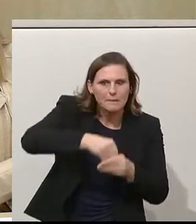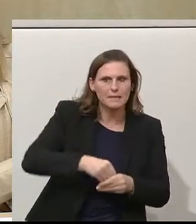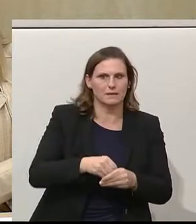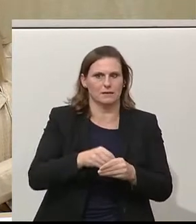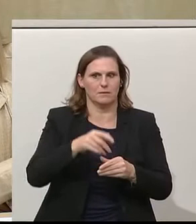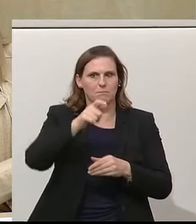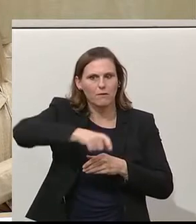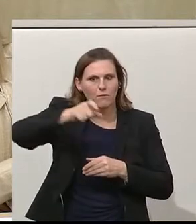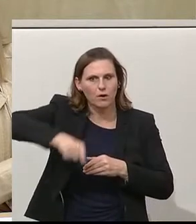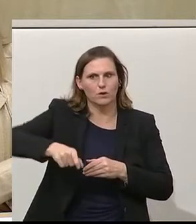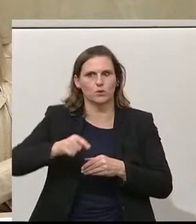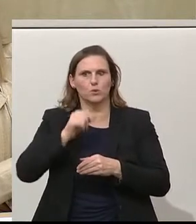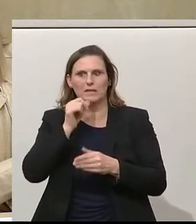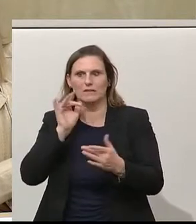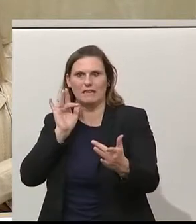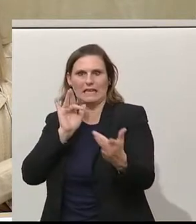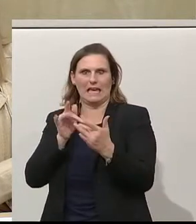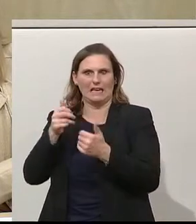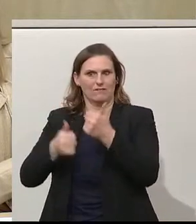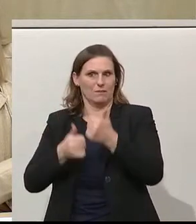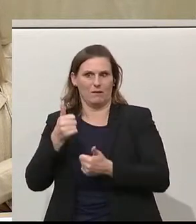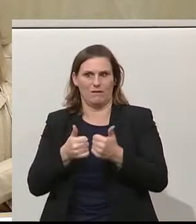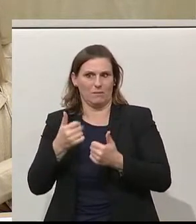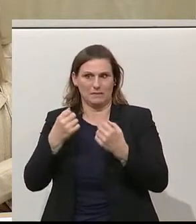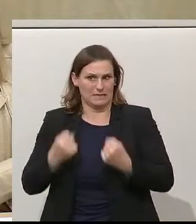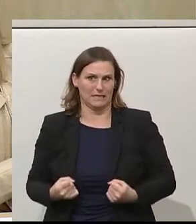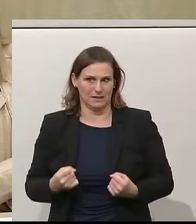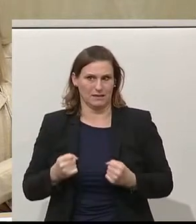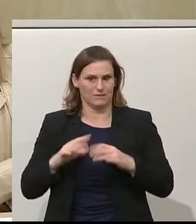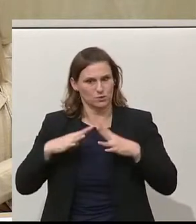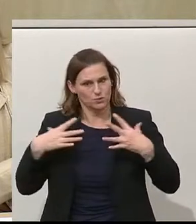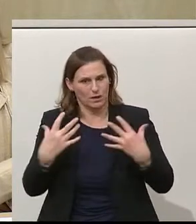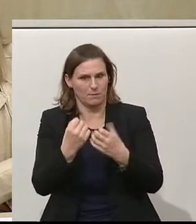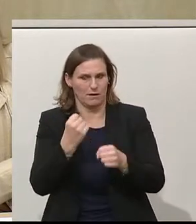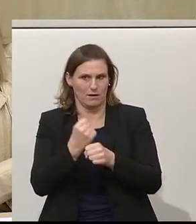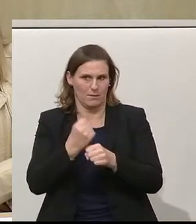nicht gegen den Standort machen. Das wird dadurch sichergestellt, meine sehr geehrten Damen und Herren.